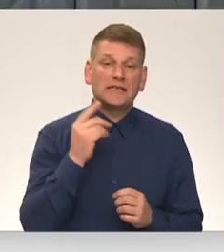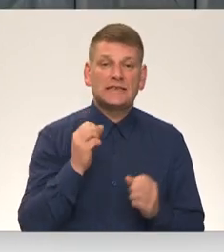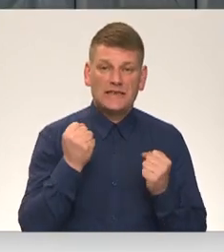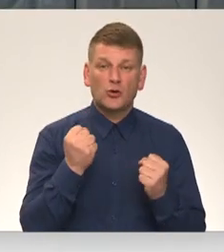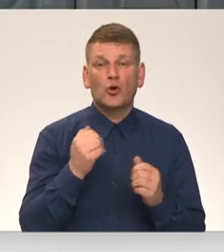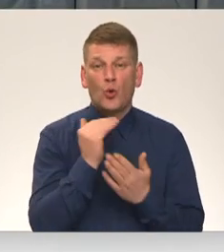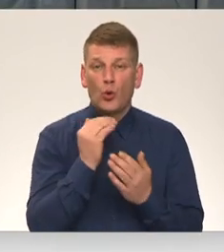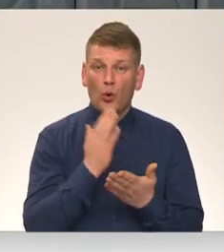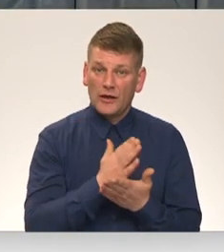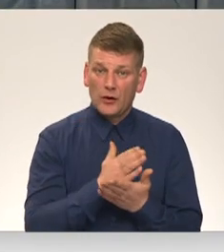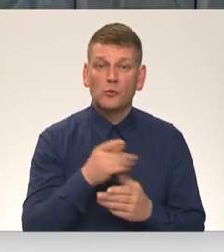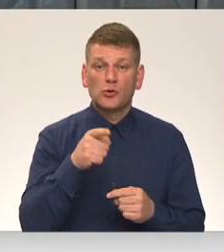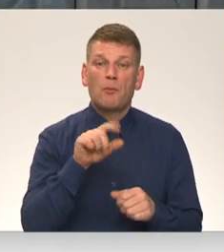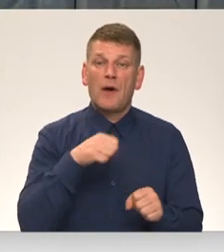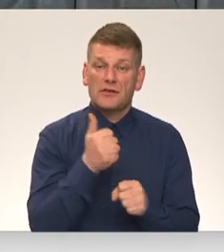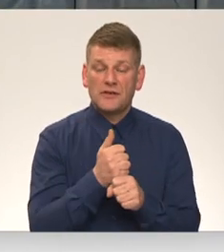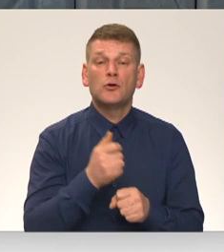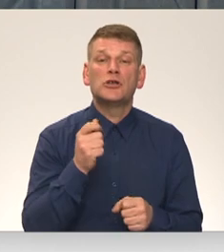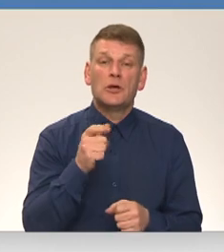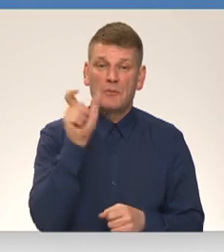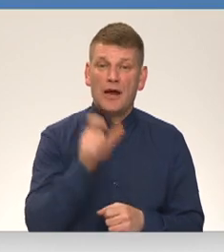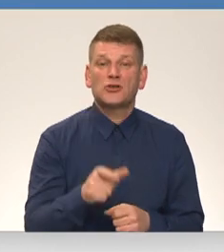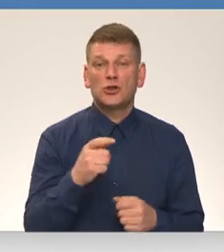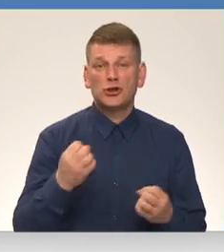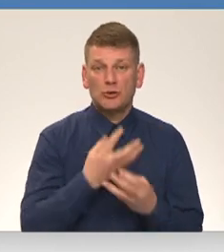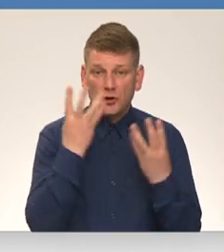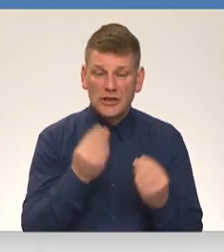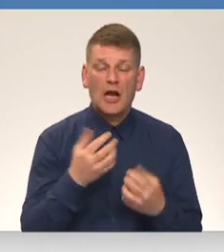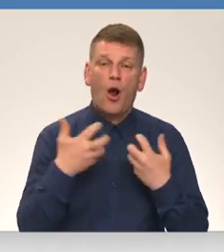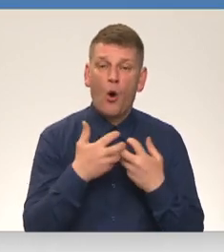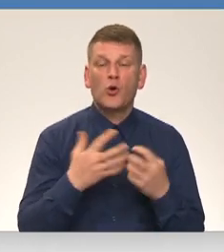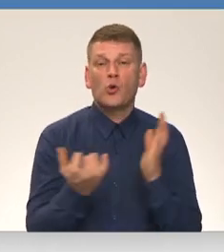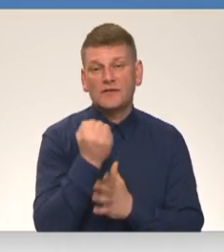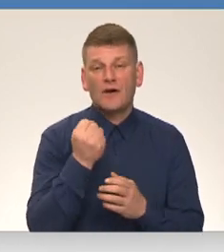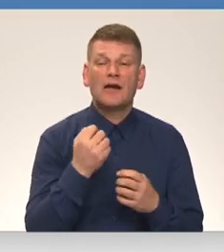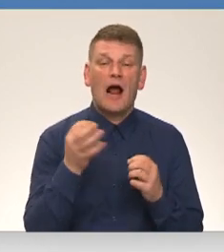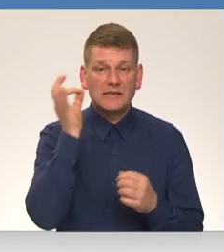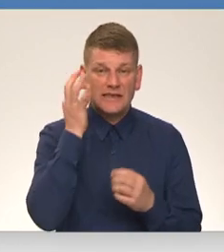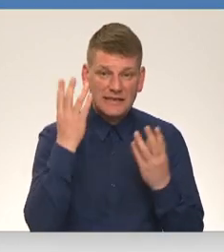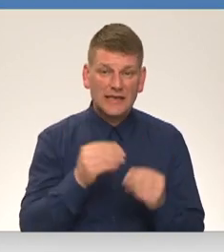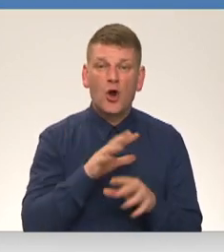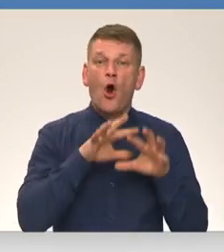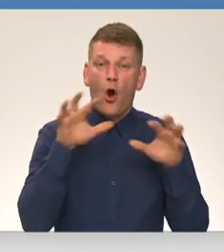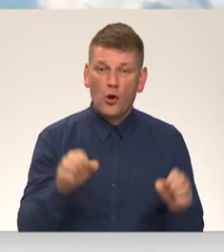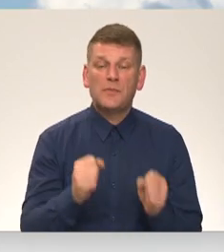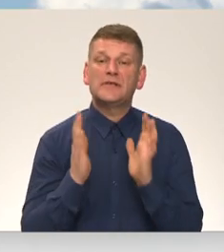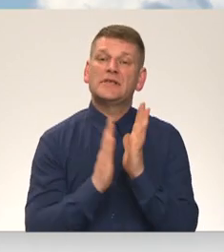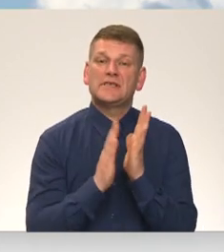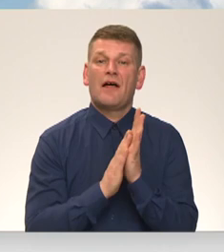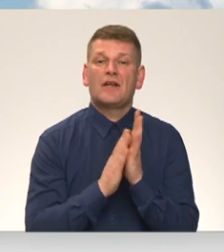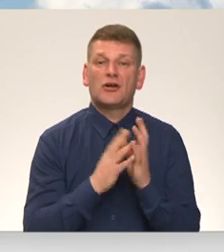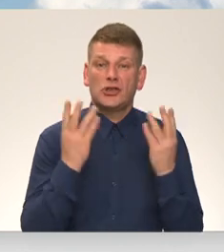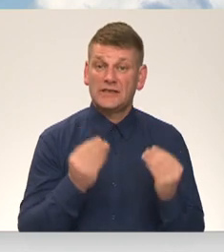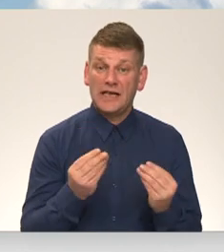taiskaitā ideoloģiju pārstāvošu personu dzimšanas dienas, kauju un uzvaru atceres dienas, neatgrīgu valstu okupāciju slavināšanas dienas,